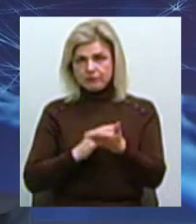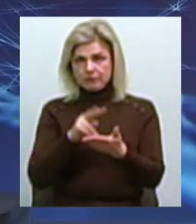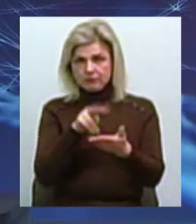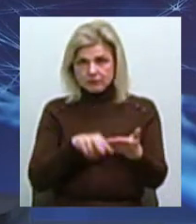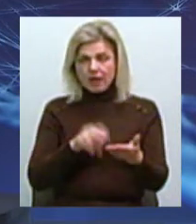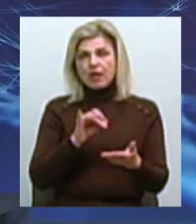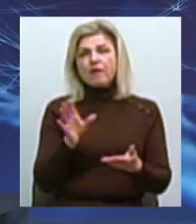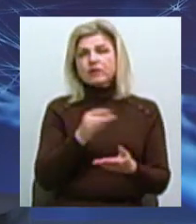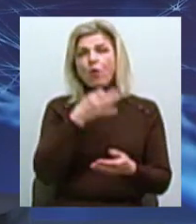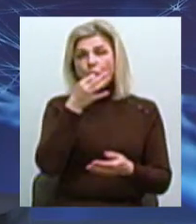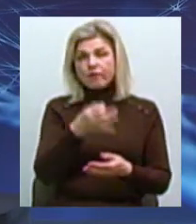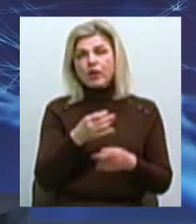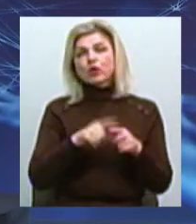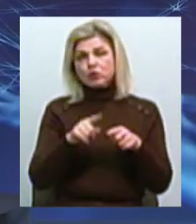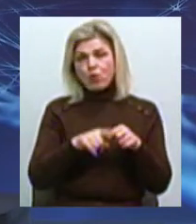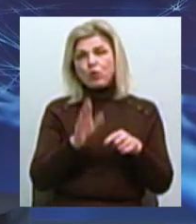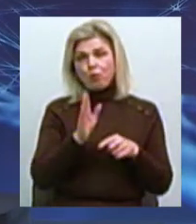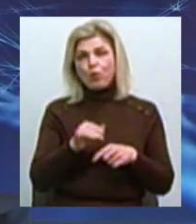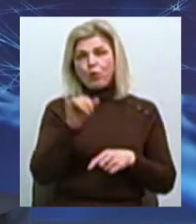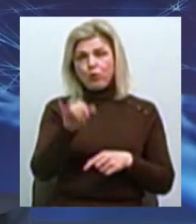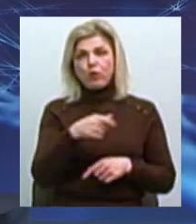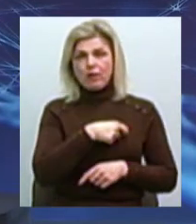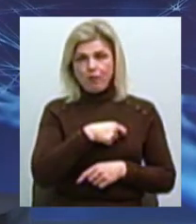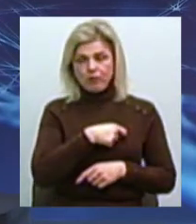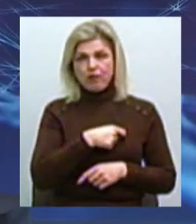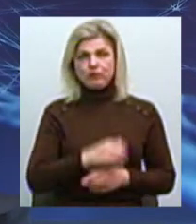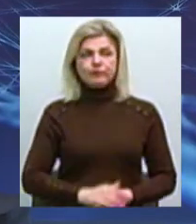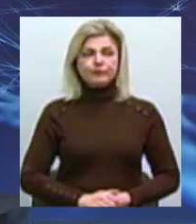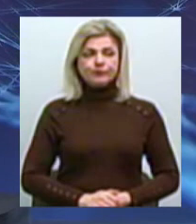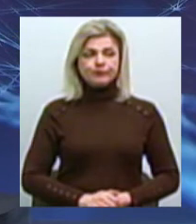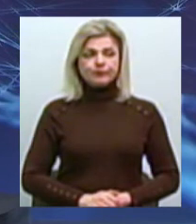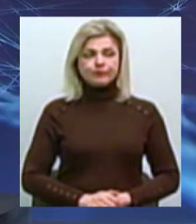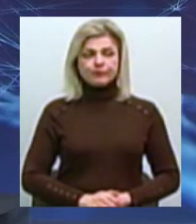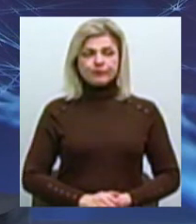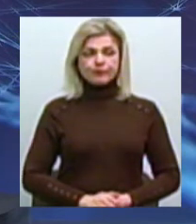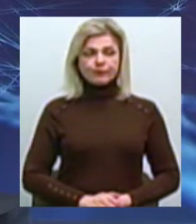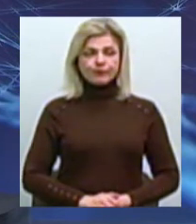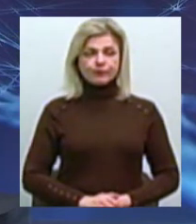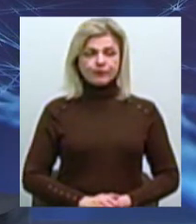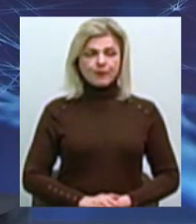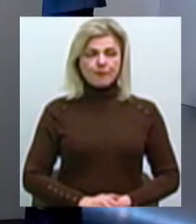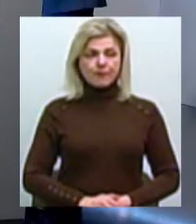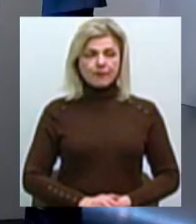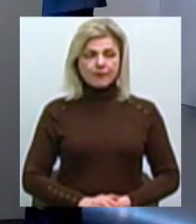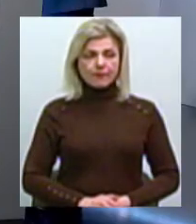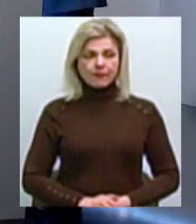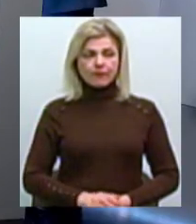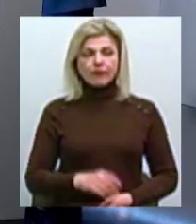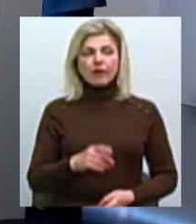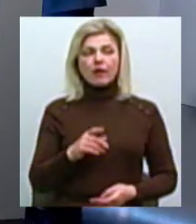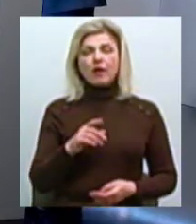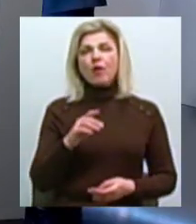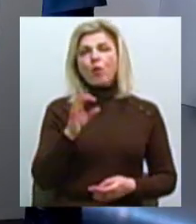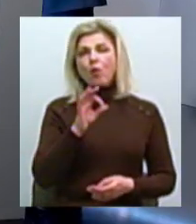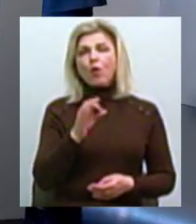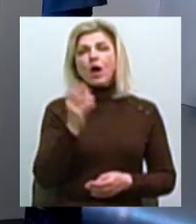відповіді будуть найближчим часом у депутатського корпусу присутні Там теж ніяких дат немає? Яких дат? Дат щодо